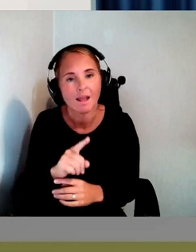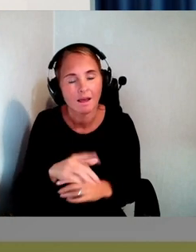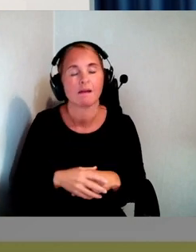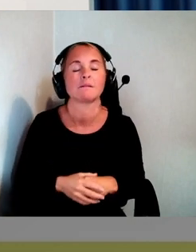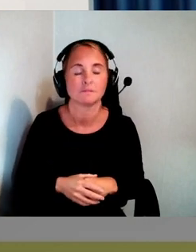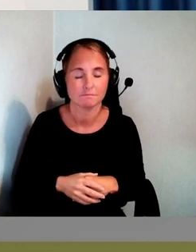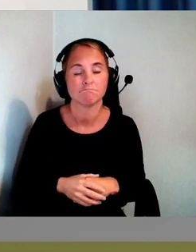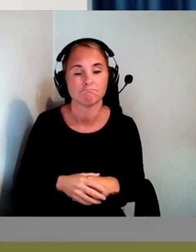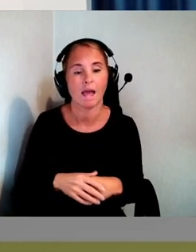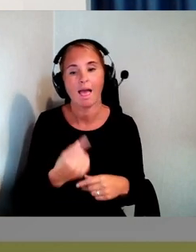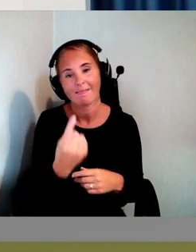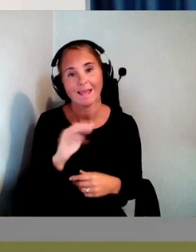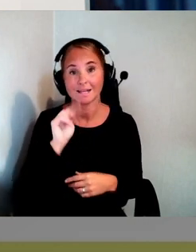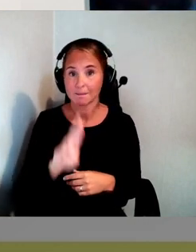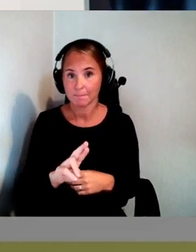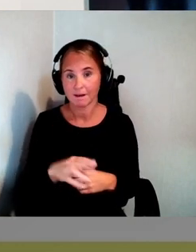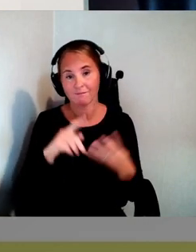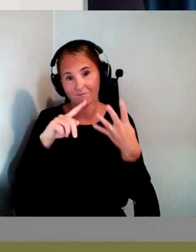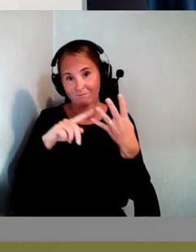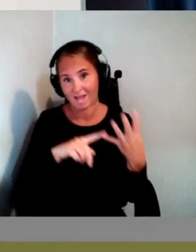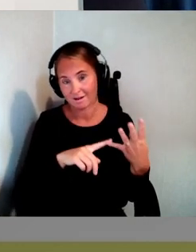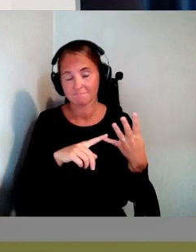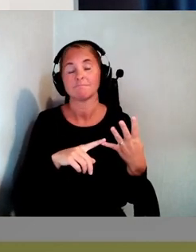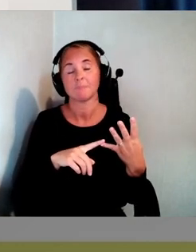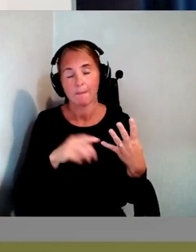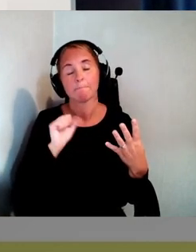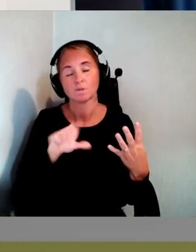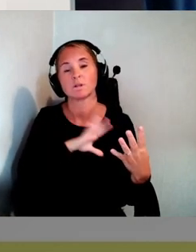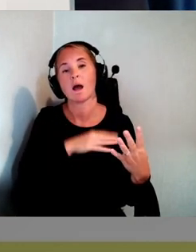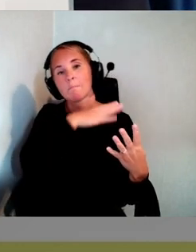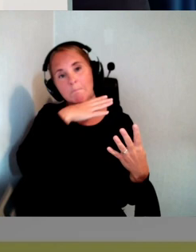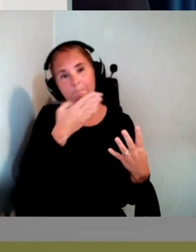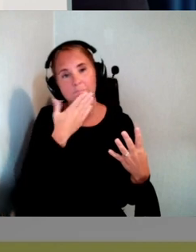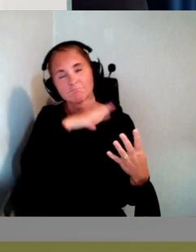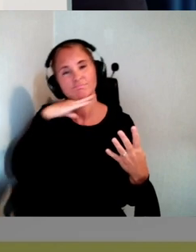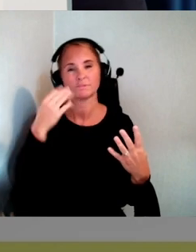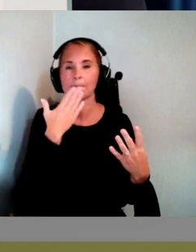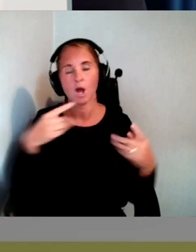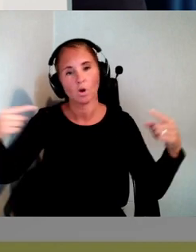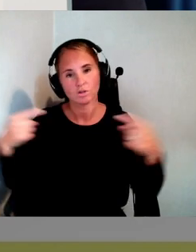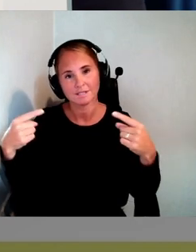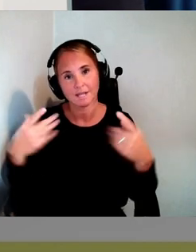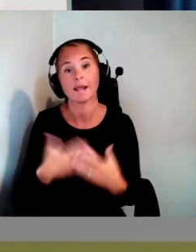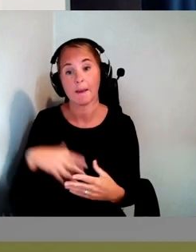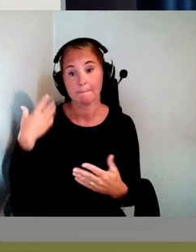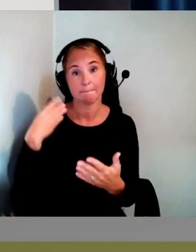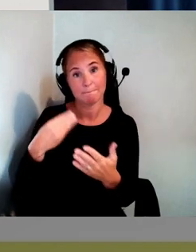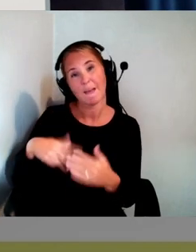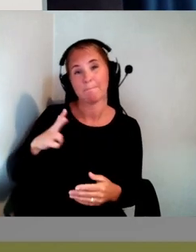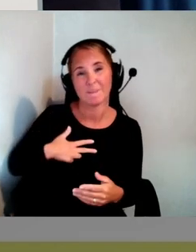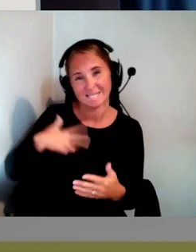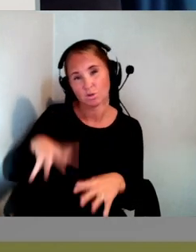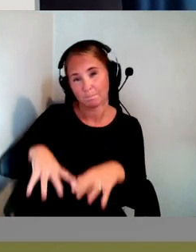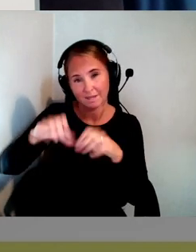Ytterligare exempel. Fjärde av fem. Det är att vi måste ha tillräckligt bra kontraster. Det är en prisuppgift. En del av er ser kanske vad det